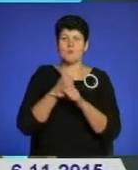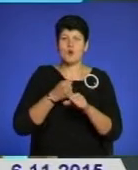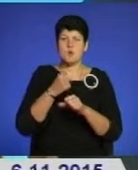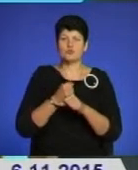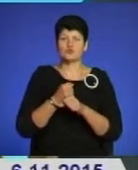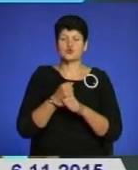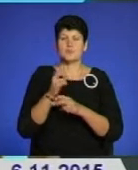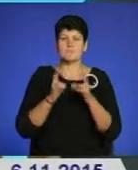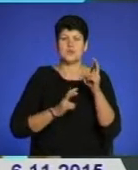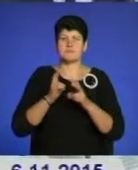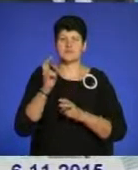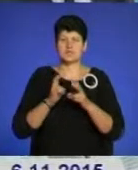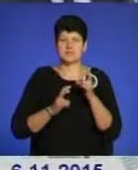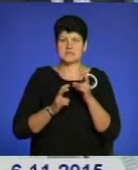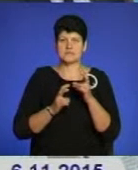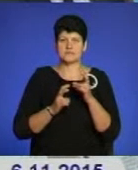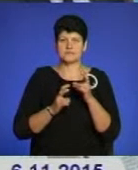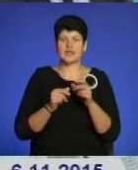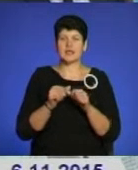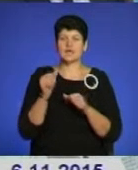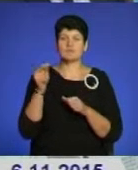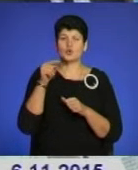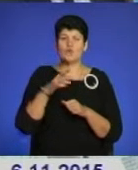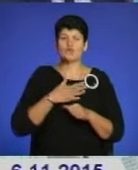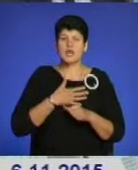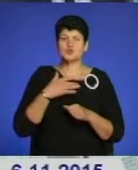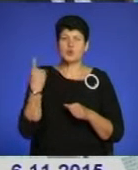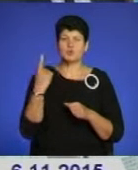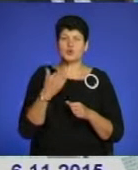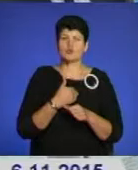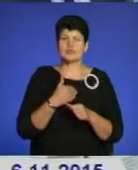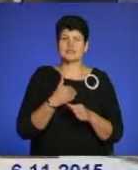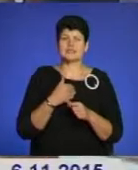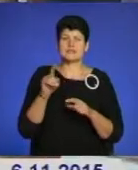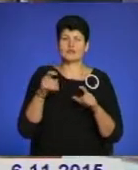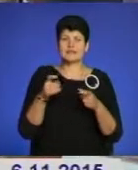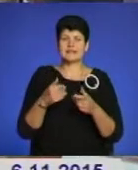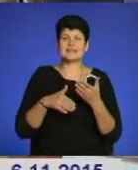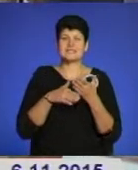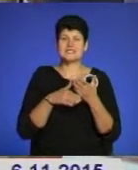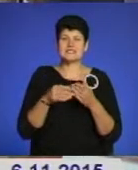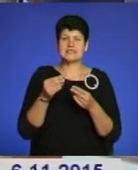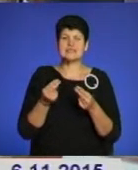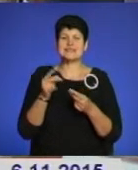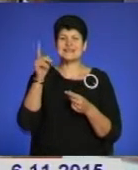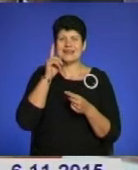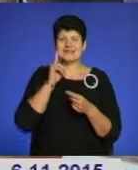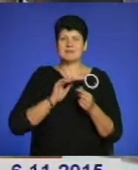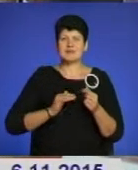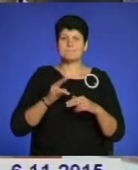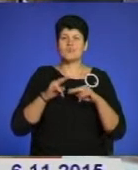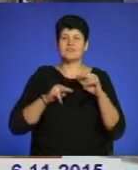промисловісті. Окрім того, в нашу область хотіли б залучити інвестиції ізраїльських бізнесменів для